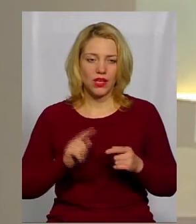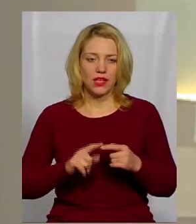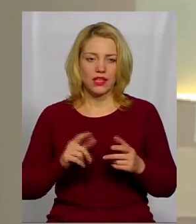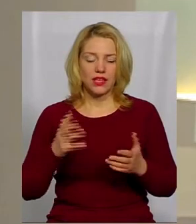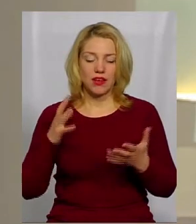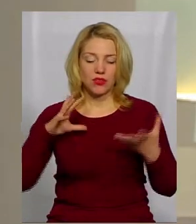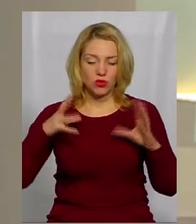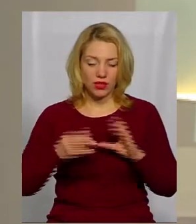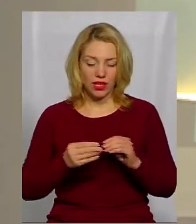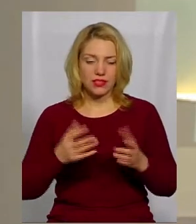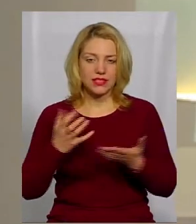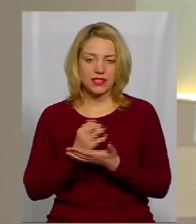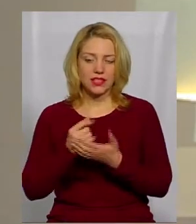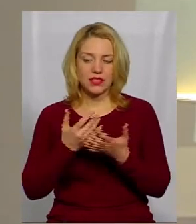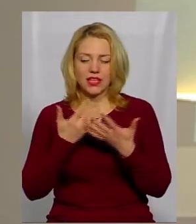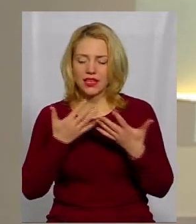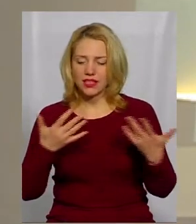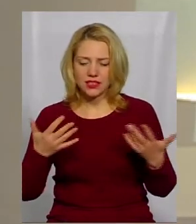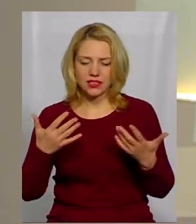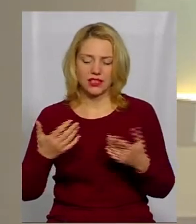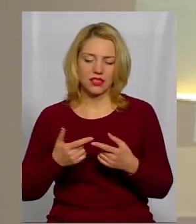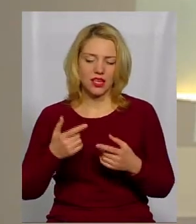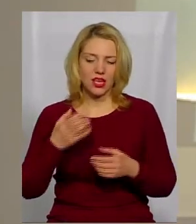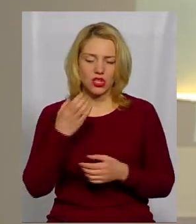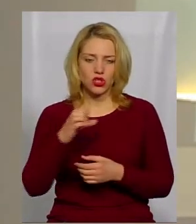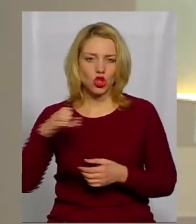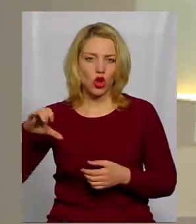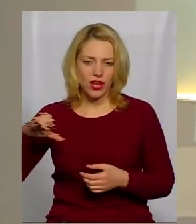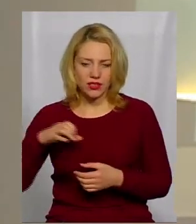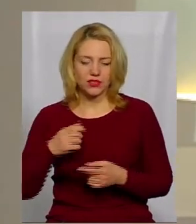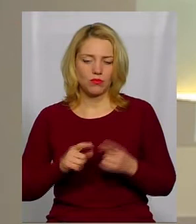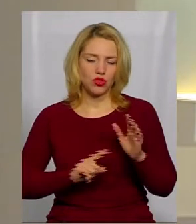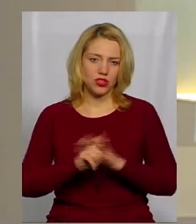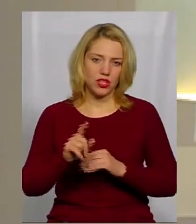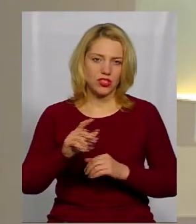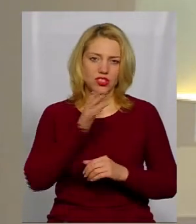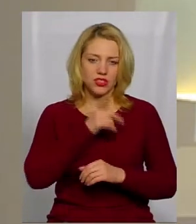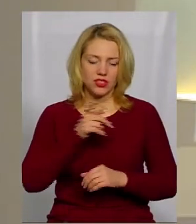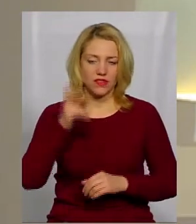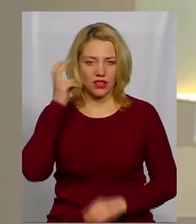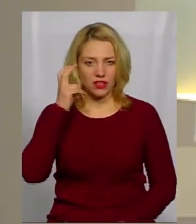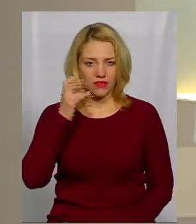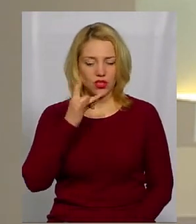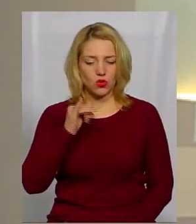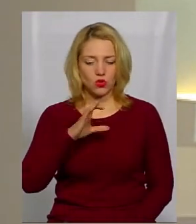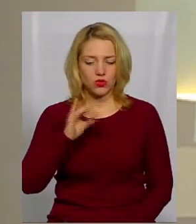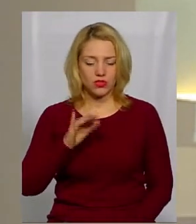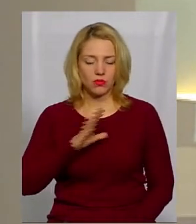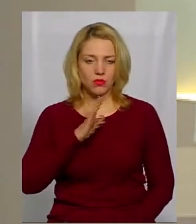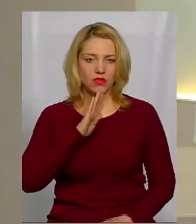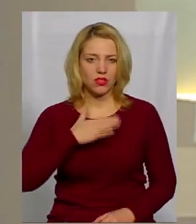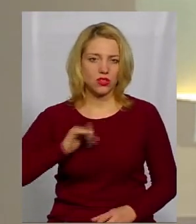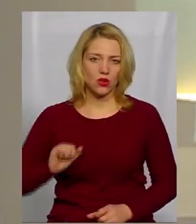знахідки різних століть, починаючи від часів Київської Русі. У Меджибіжі побувала наша колега